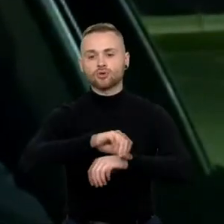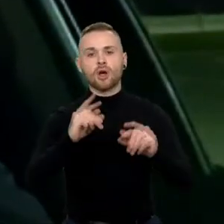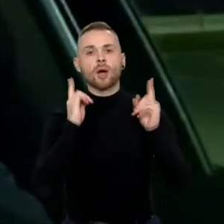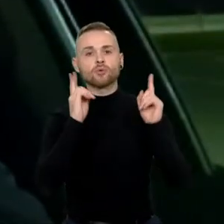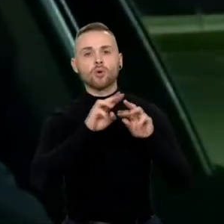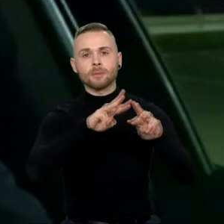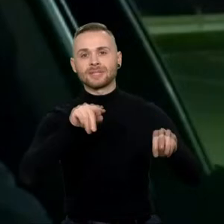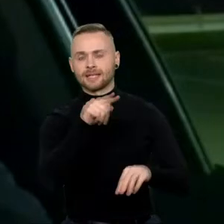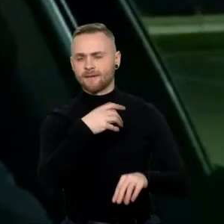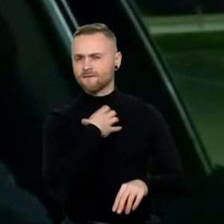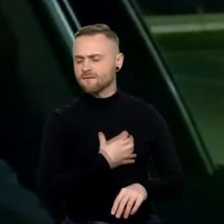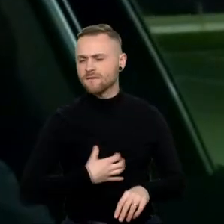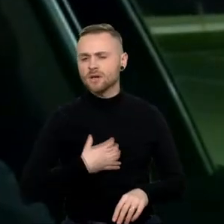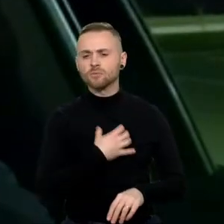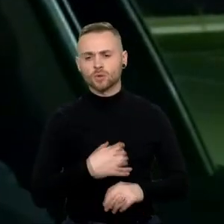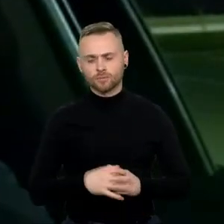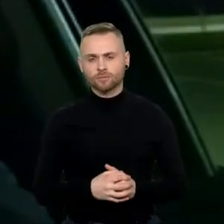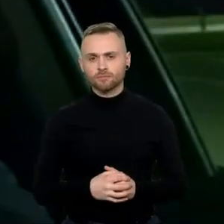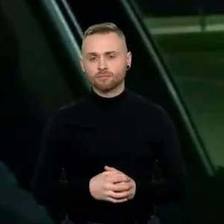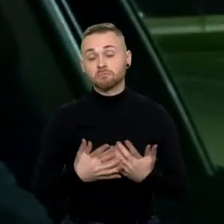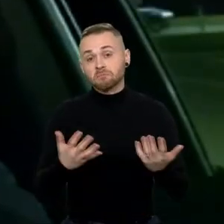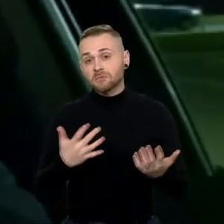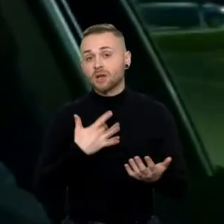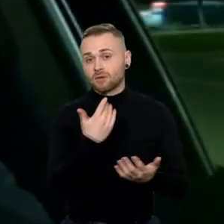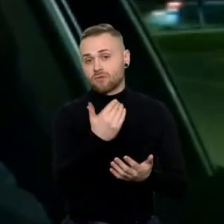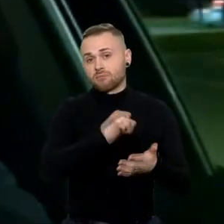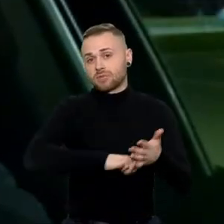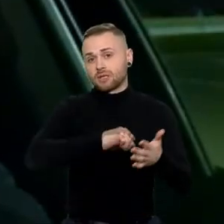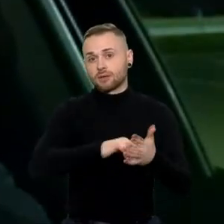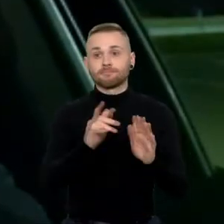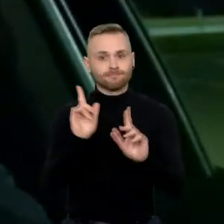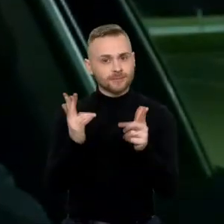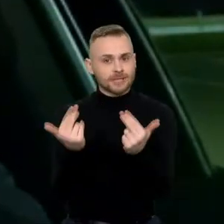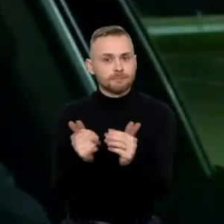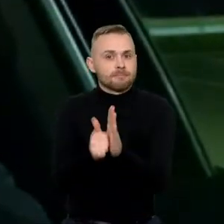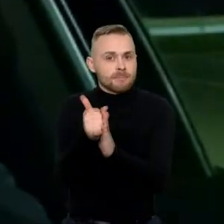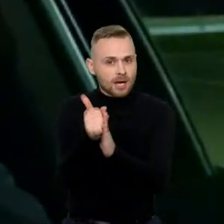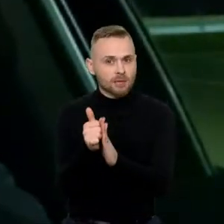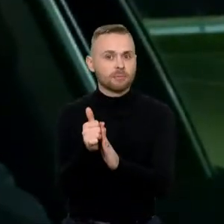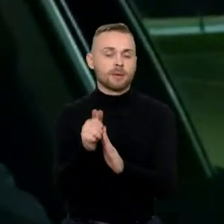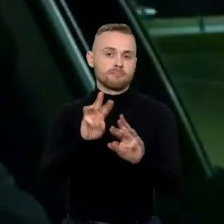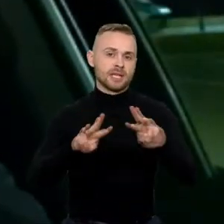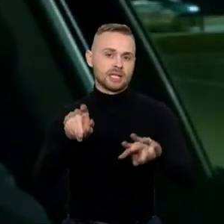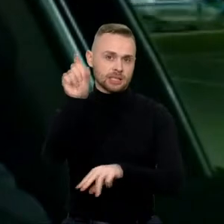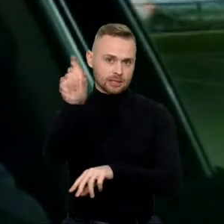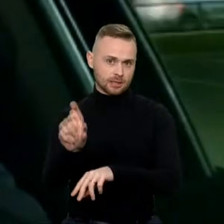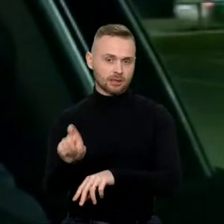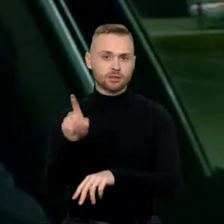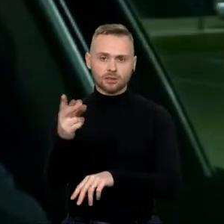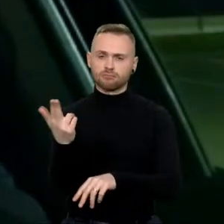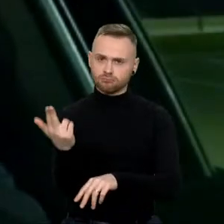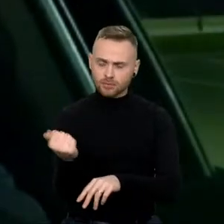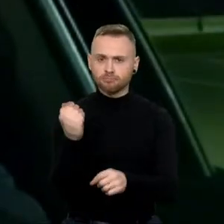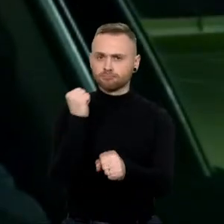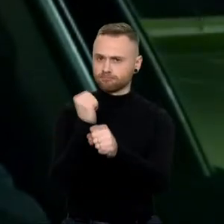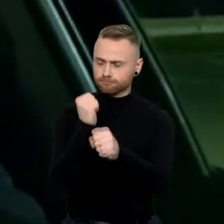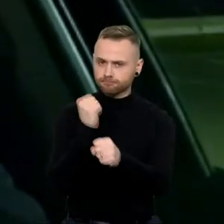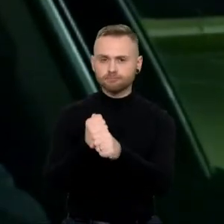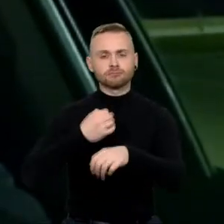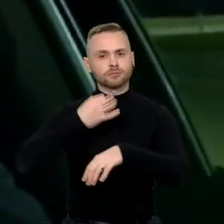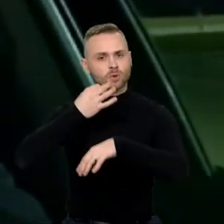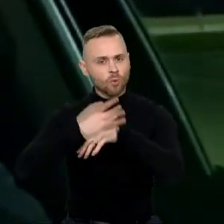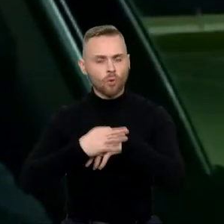Tai galbūt aš taip galėčiau spėti, kad taip su visa pagarba, ministrui, kuris tikrai dirbo atsakingai,